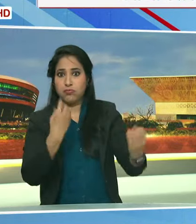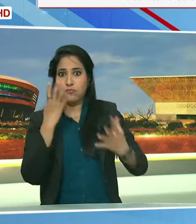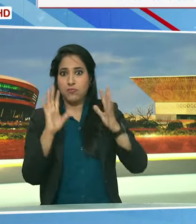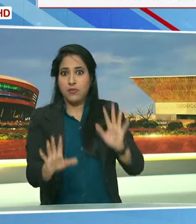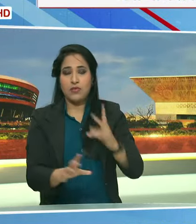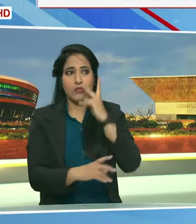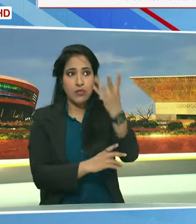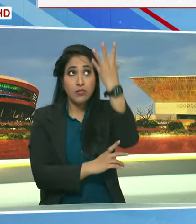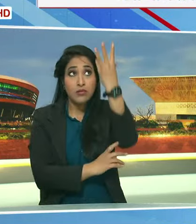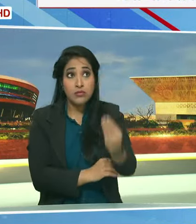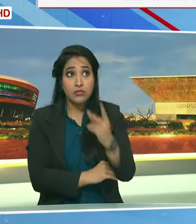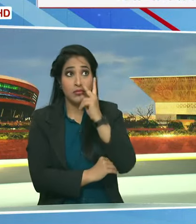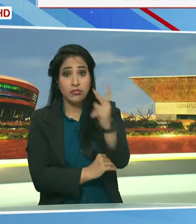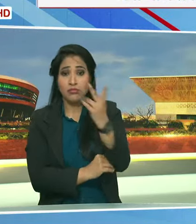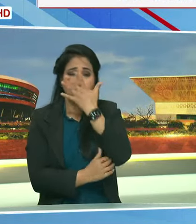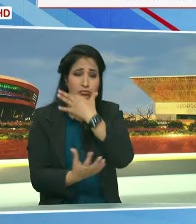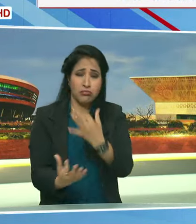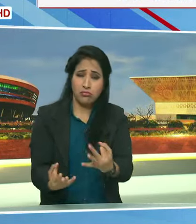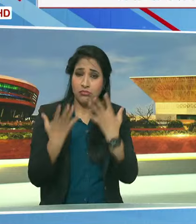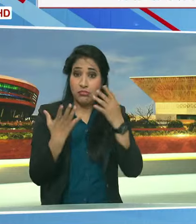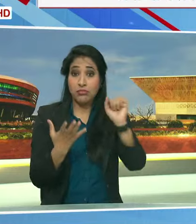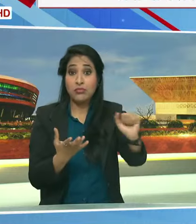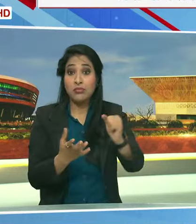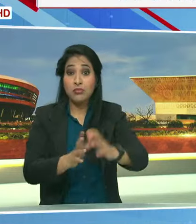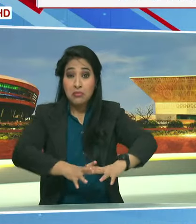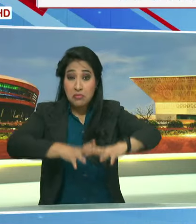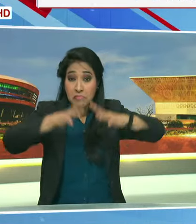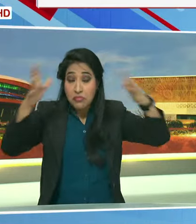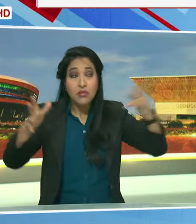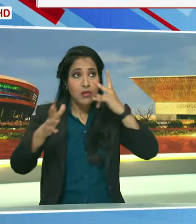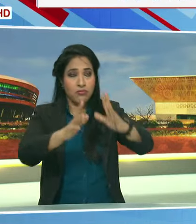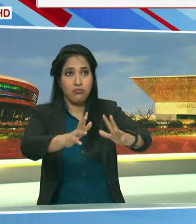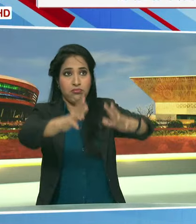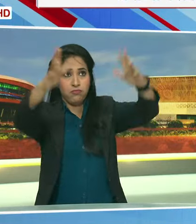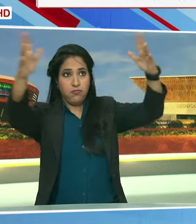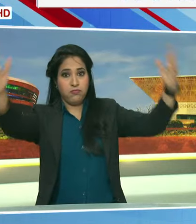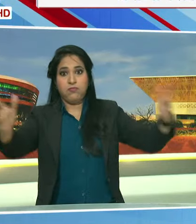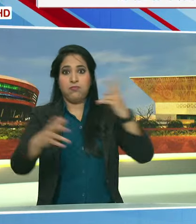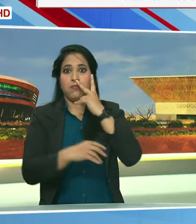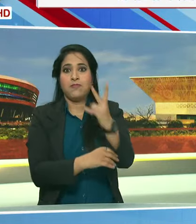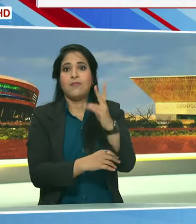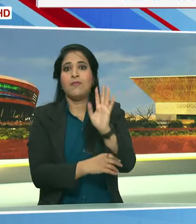रात का है जिसमें ये और भी भव्य दिख रहा है